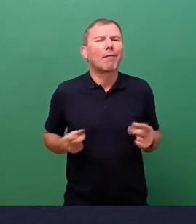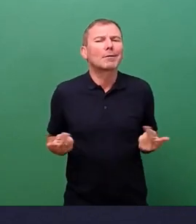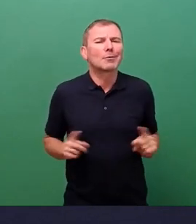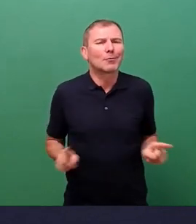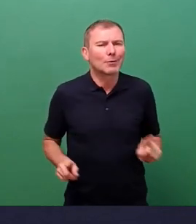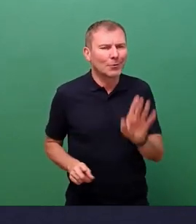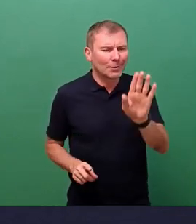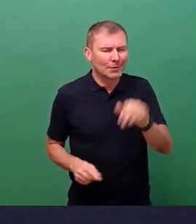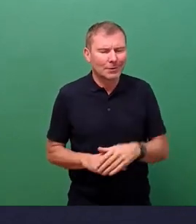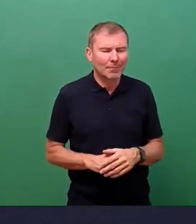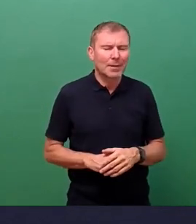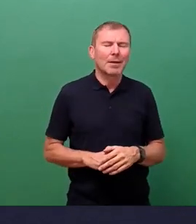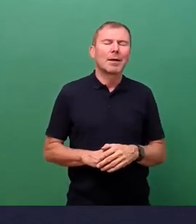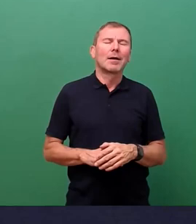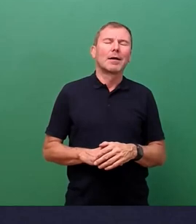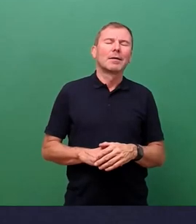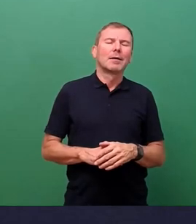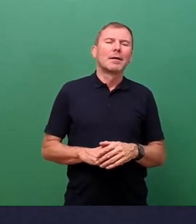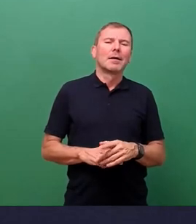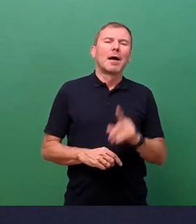vielleicht langer. Vielleicht doch.